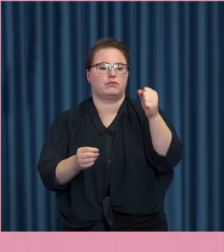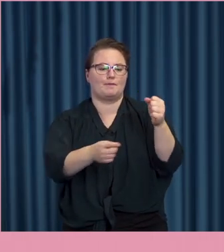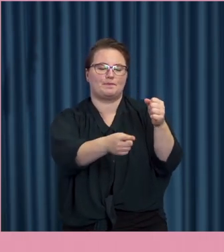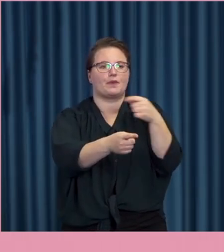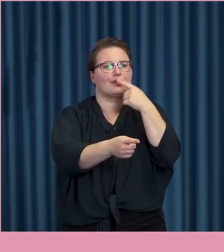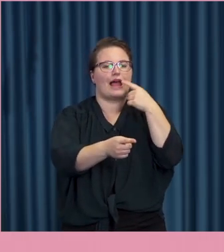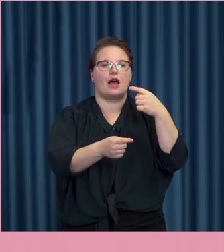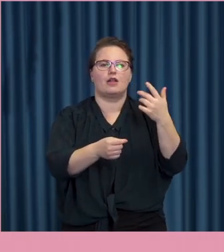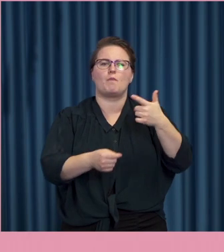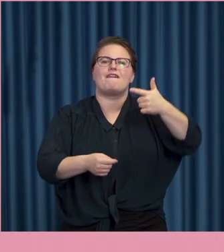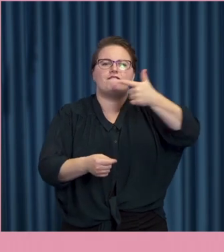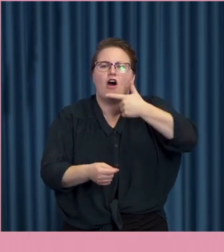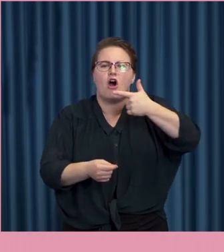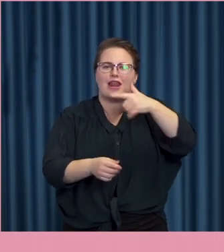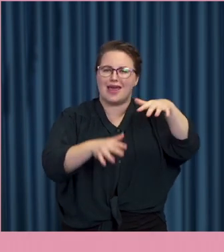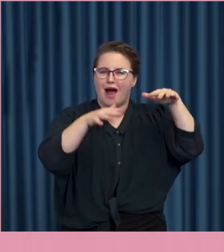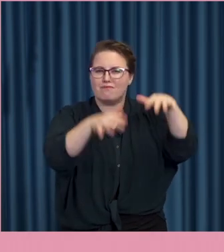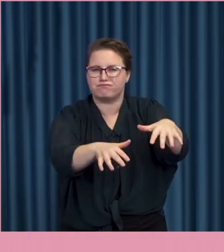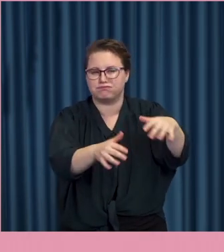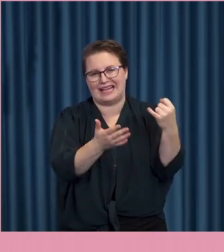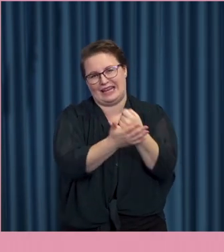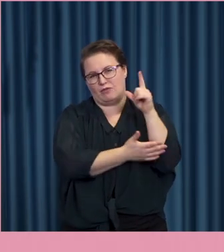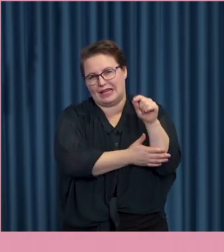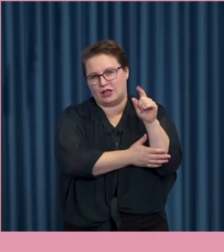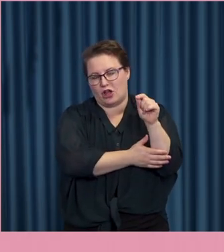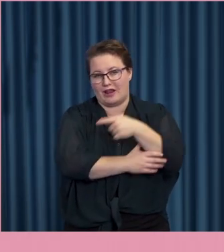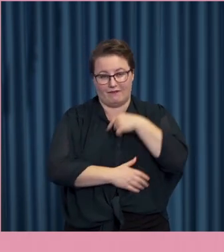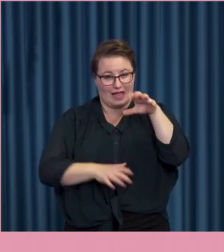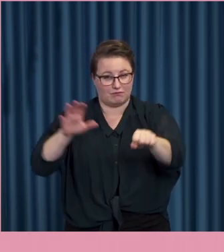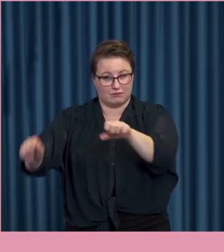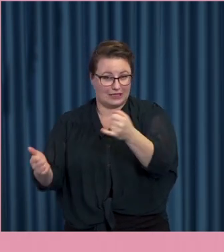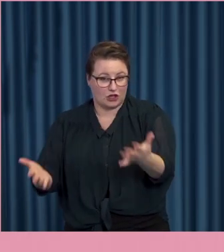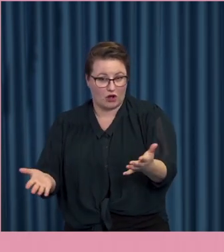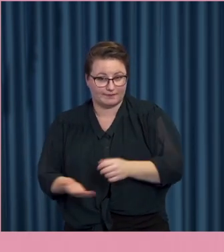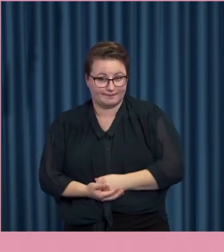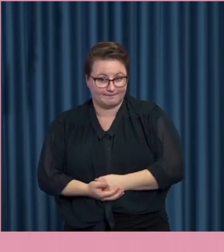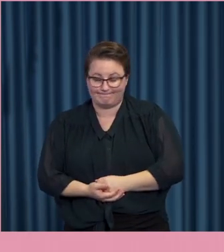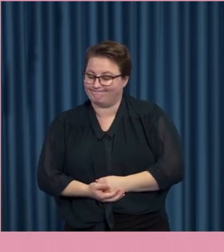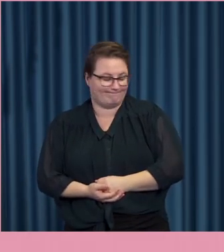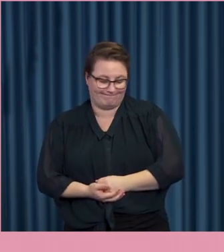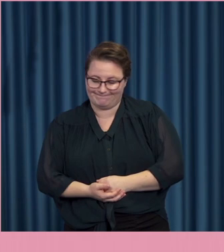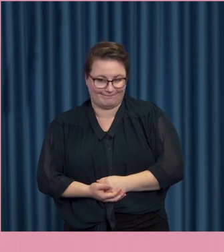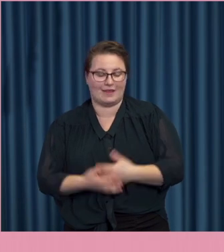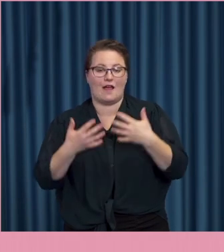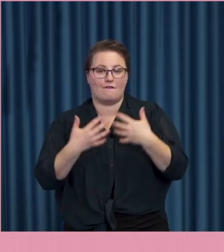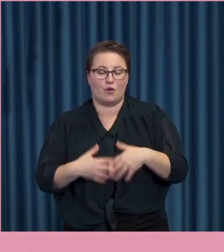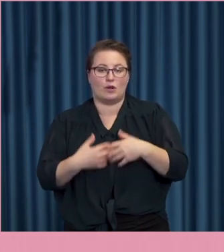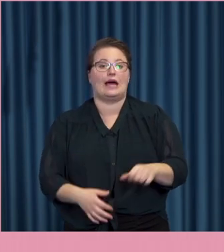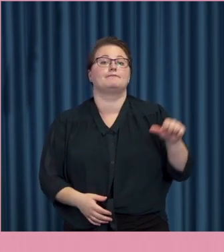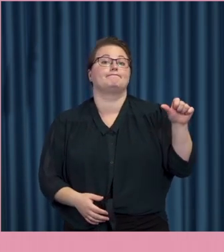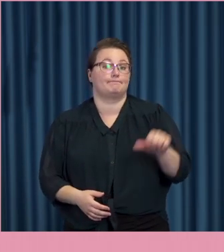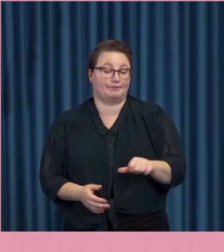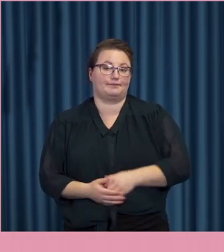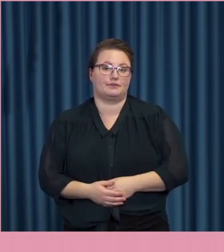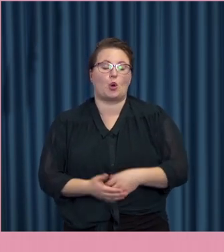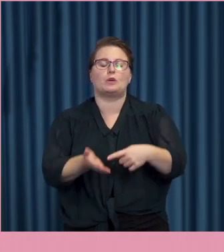angrepp i digitala sammanhang som vi ser idag? Nej, det funkar väldigt, väldigt dåligt. Och det